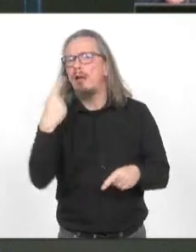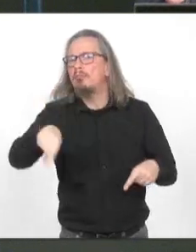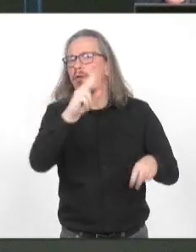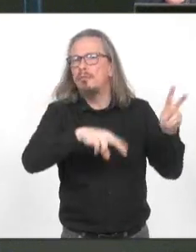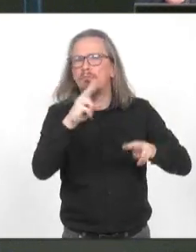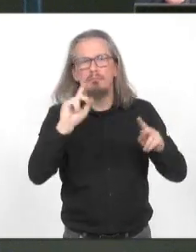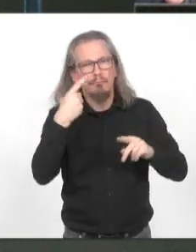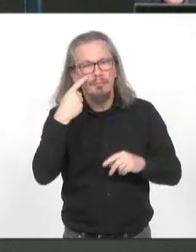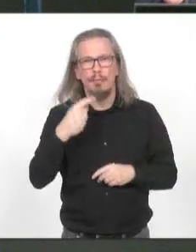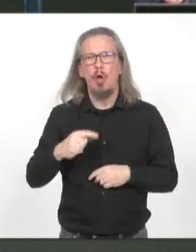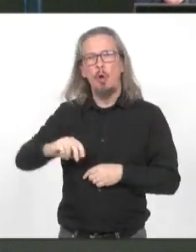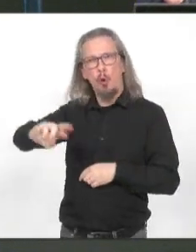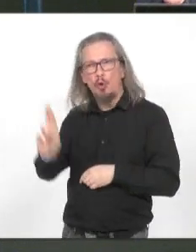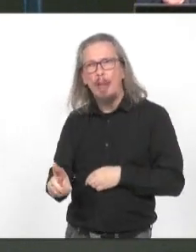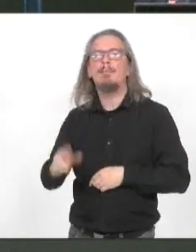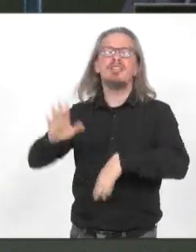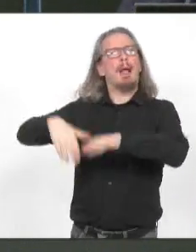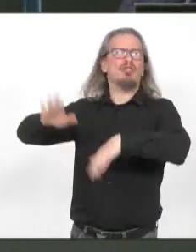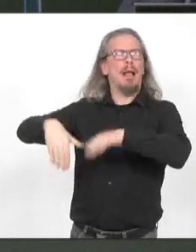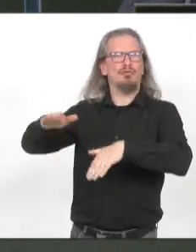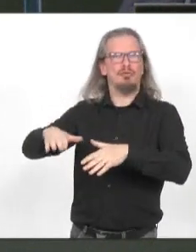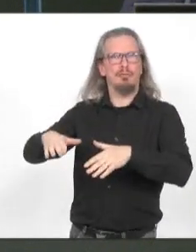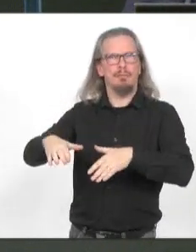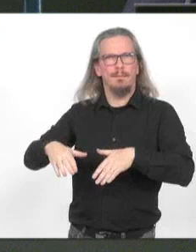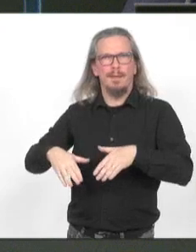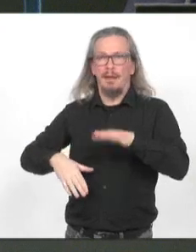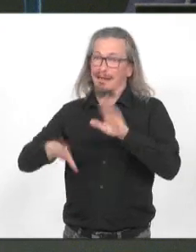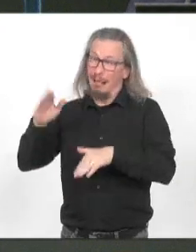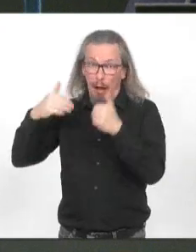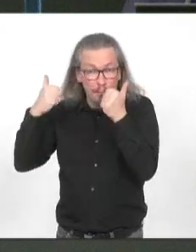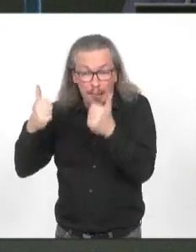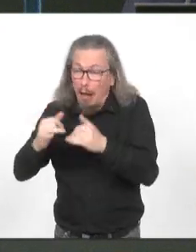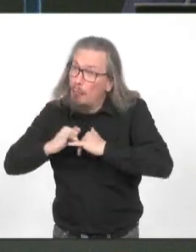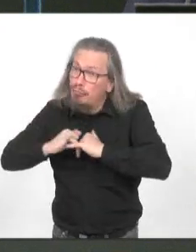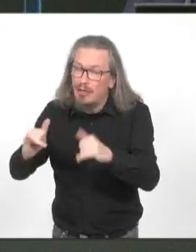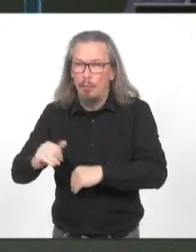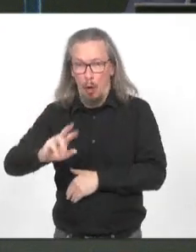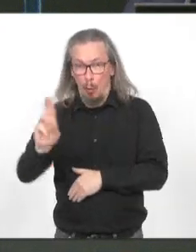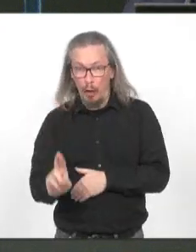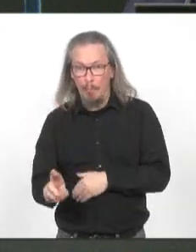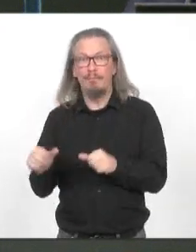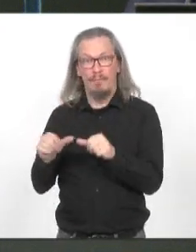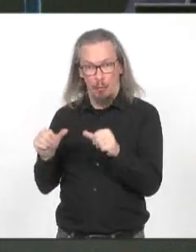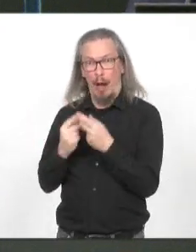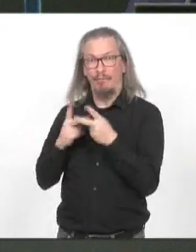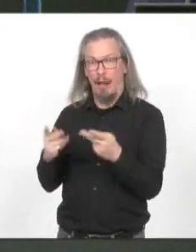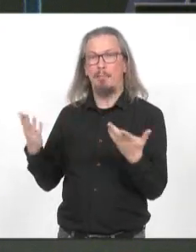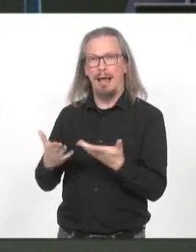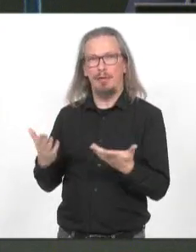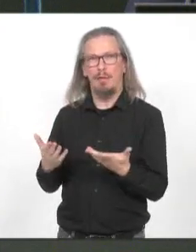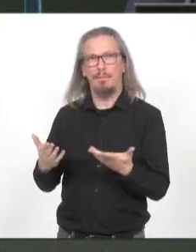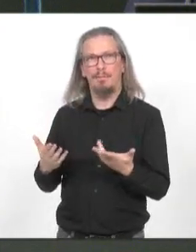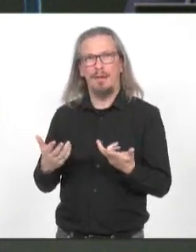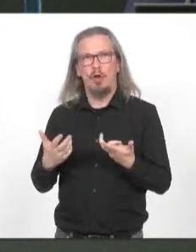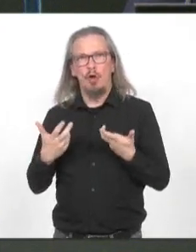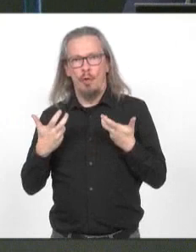car Rotterdam, ça marche, ça marche tellement bien que Rotterdam songe à ne pas